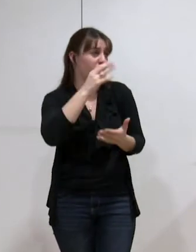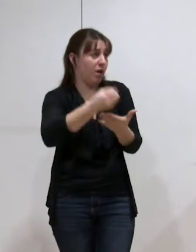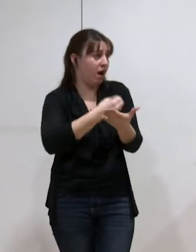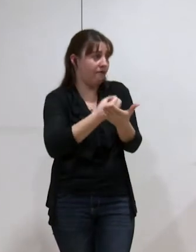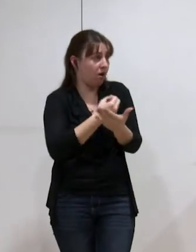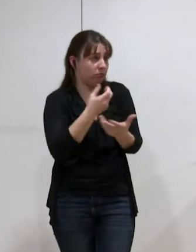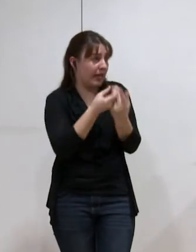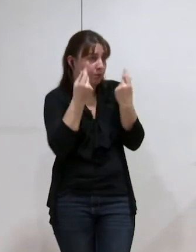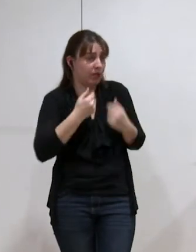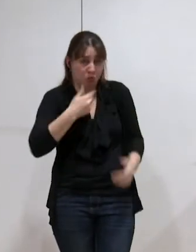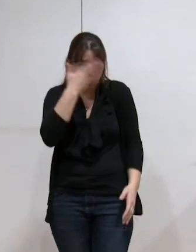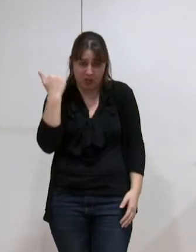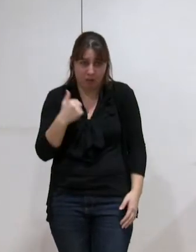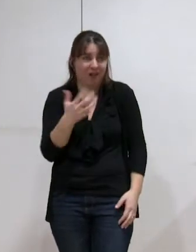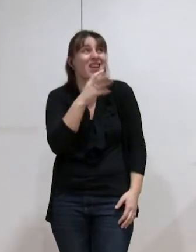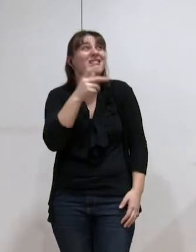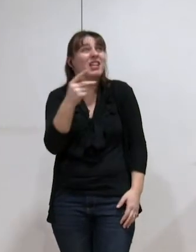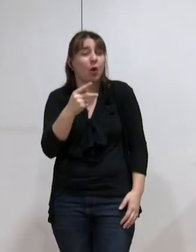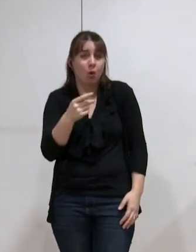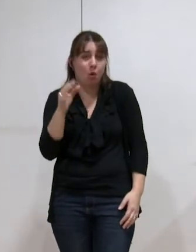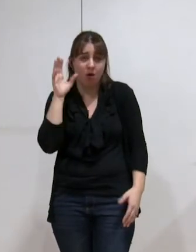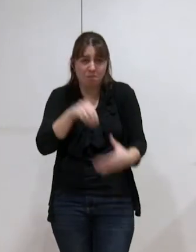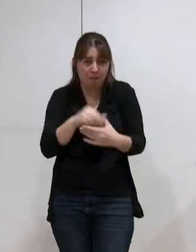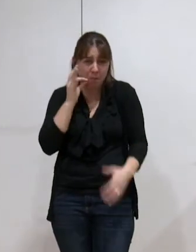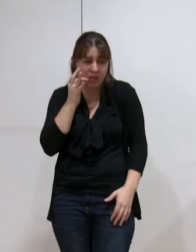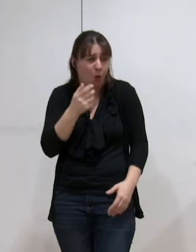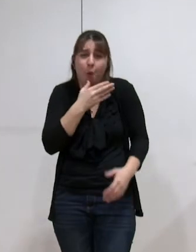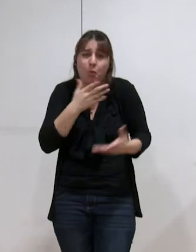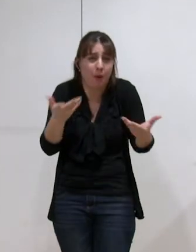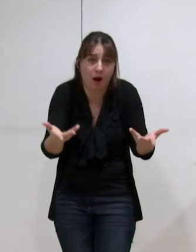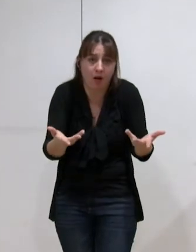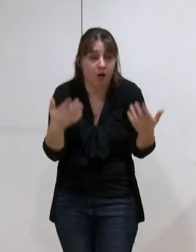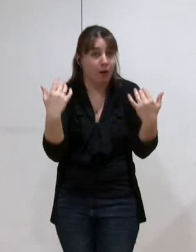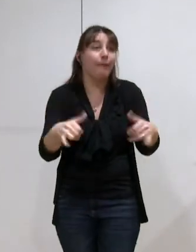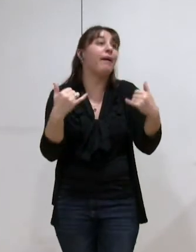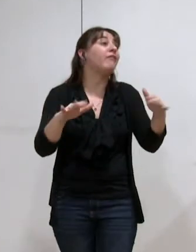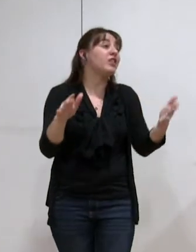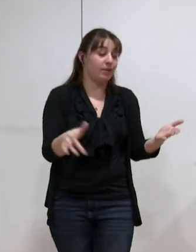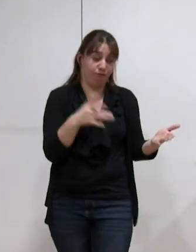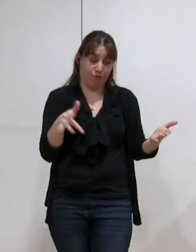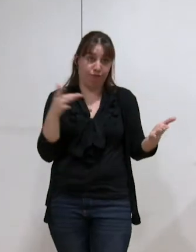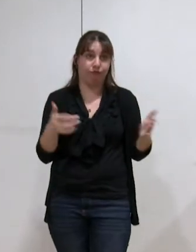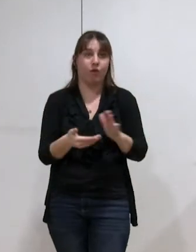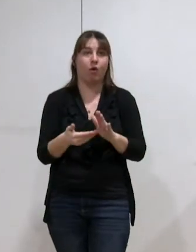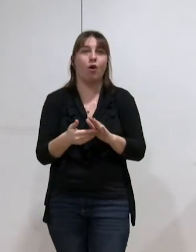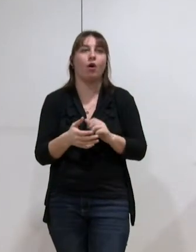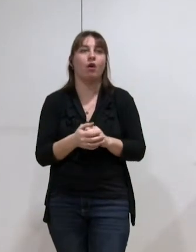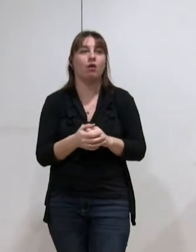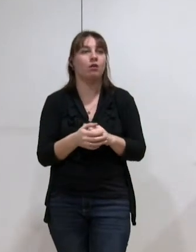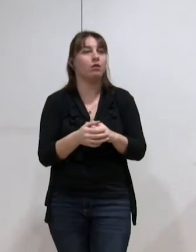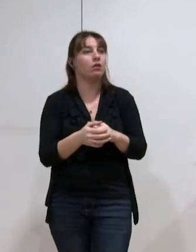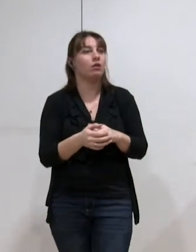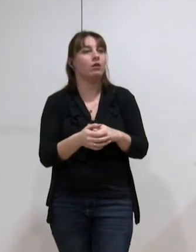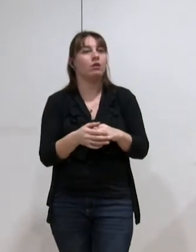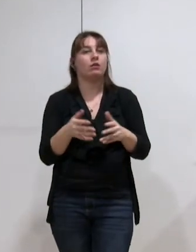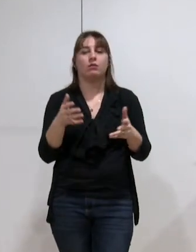pas faire à ce prix-là. Même à 500 euros, je crois que ce n pas possible. Et malheureusement, ce n pas fini. Alors, on peut... Ah, peut-être, il des travailleurs